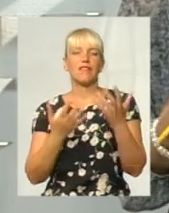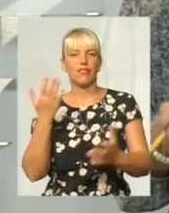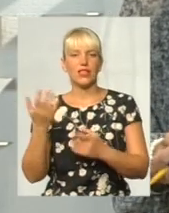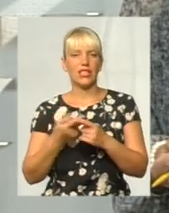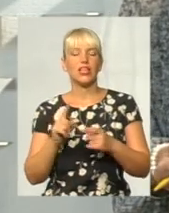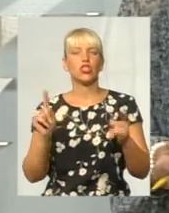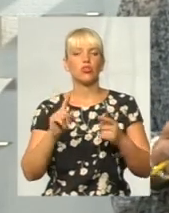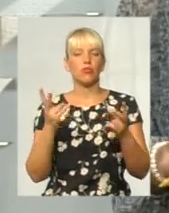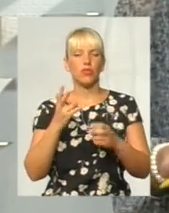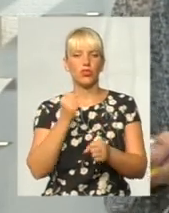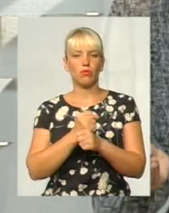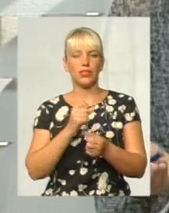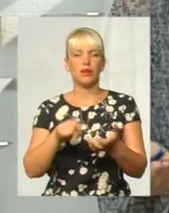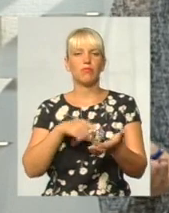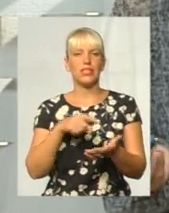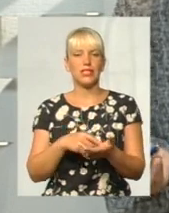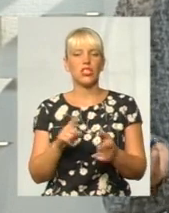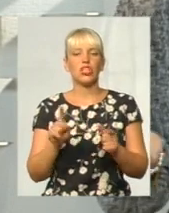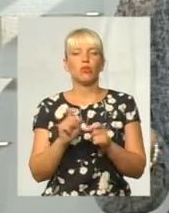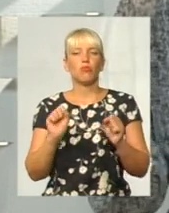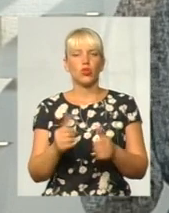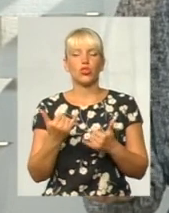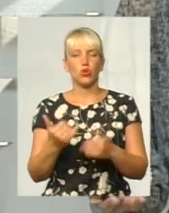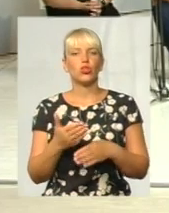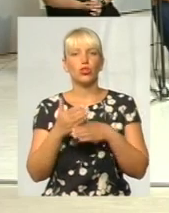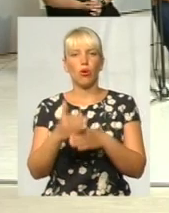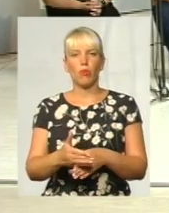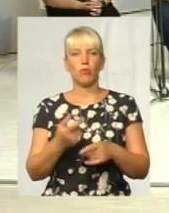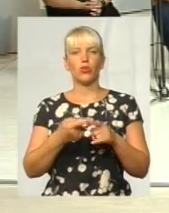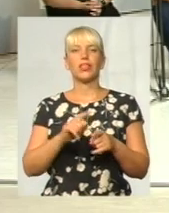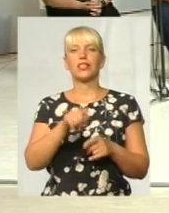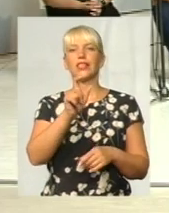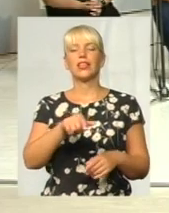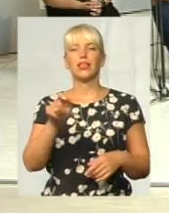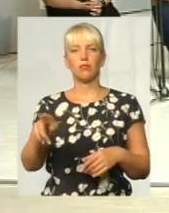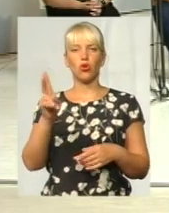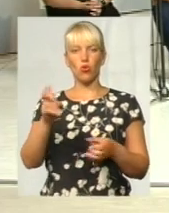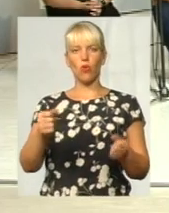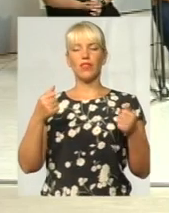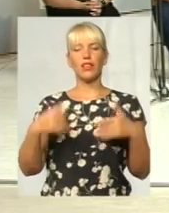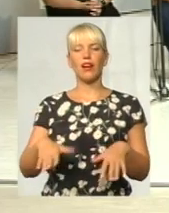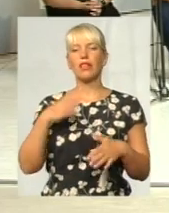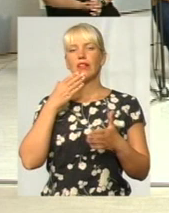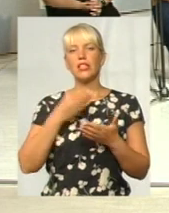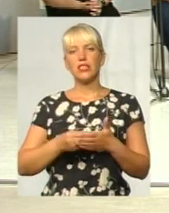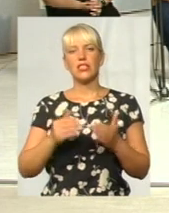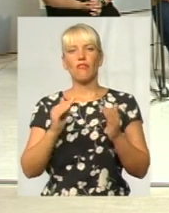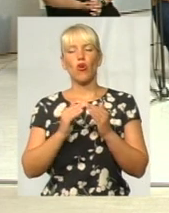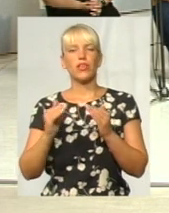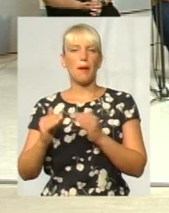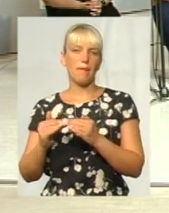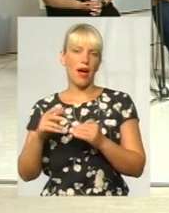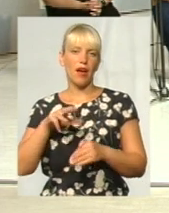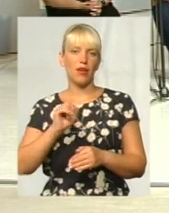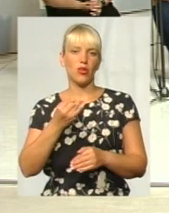може сьогодні, чим може сьогодні допомогти тим, хто втратив своє майно, власне,